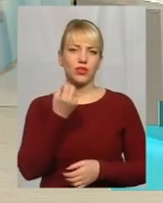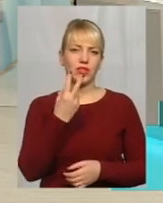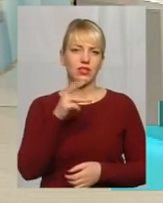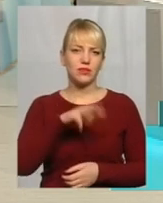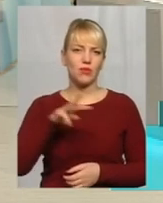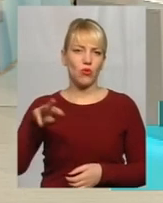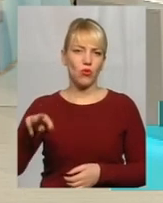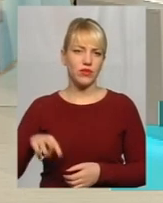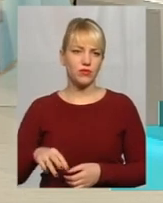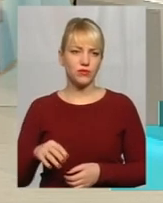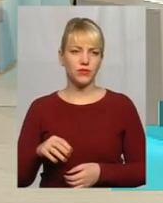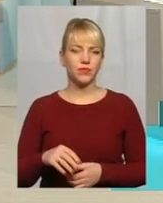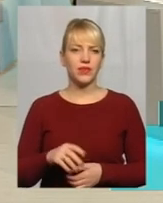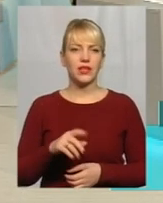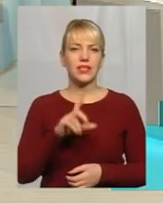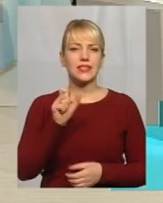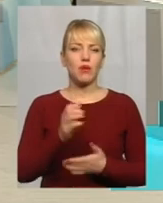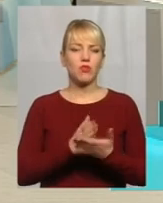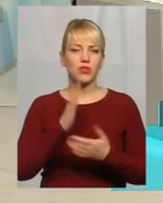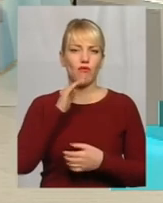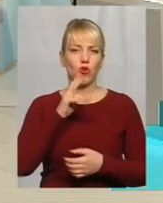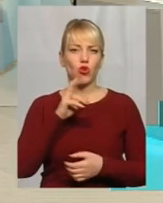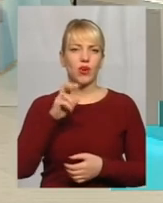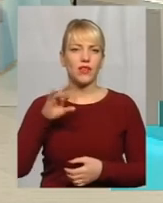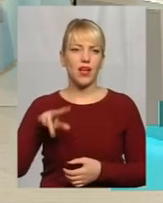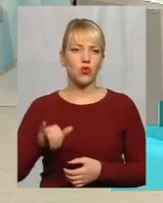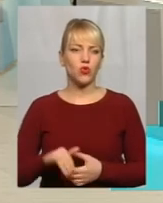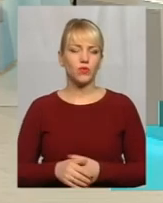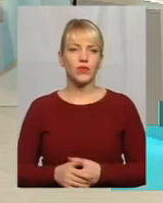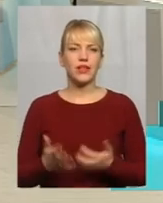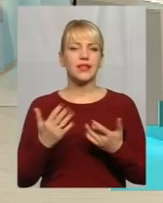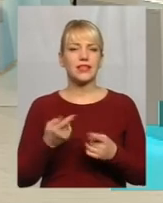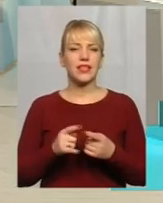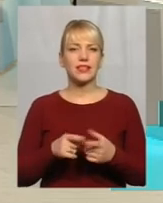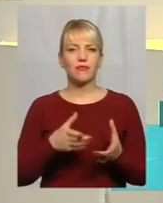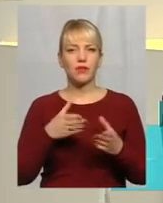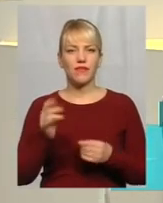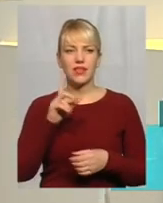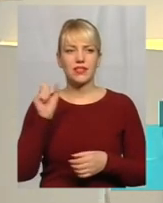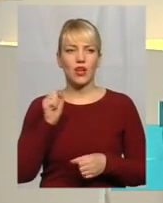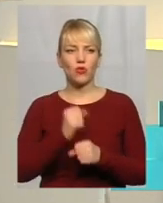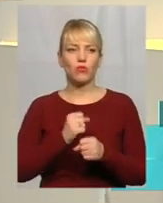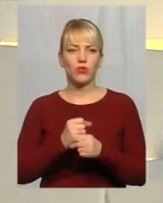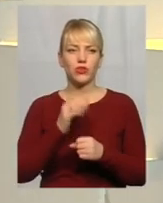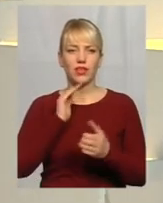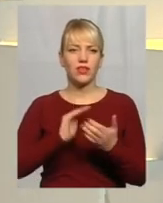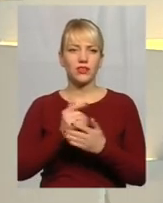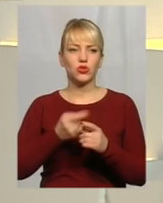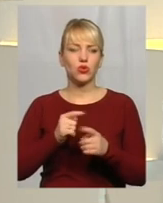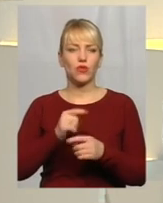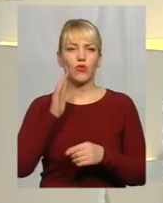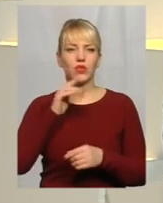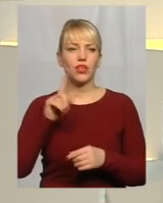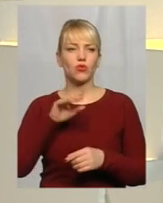«Хмельницьводоканалу» Наскільки це впливає на роботу і на якість тої води, яку споживають інші?